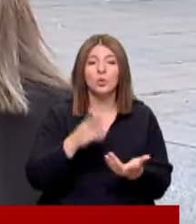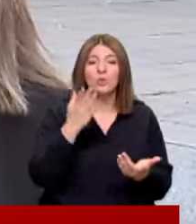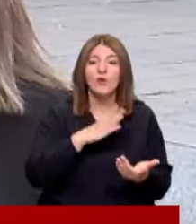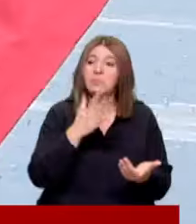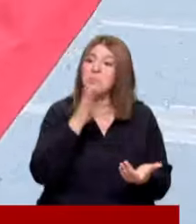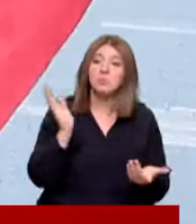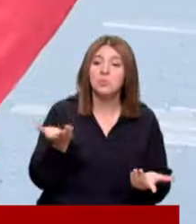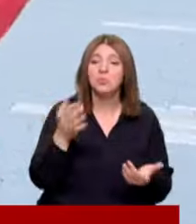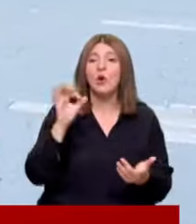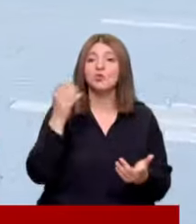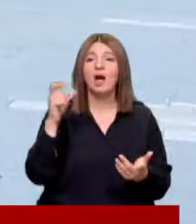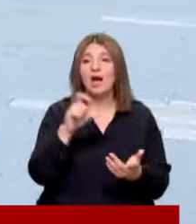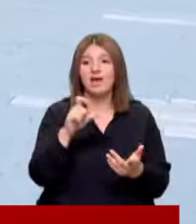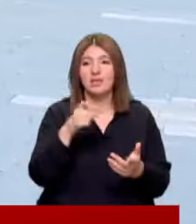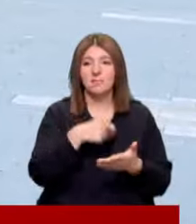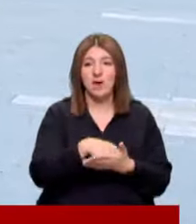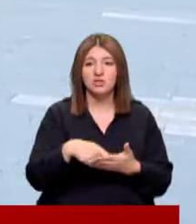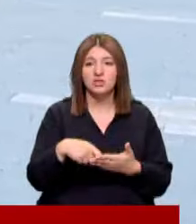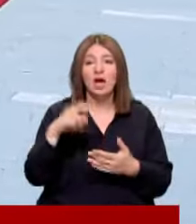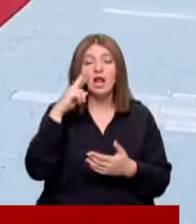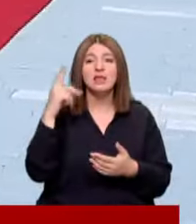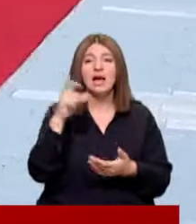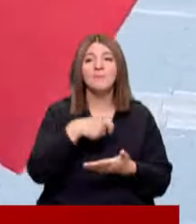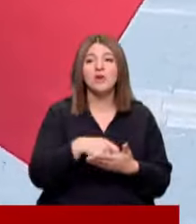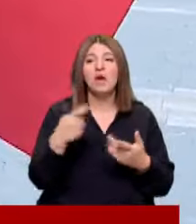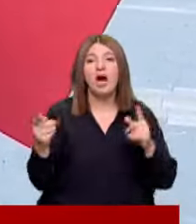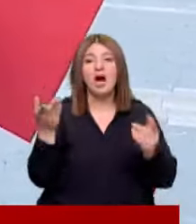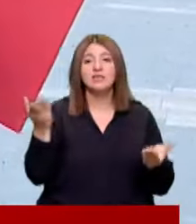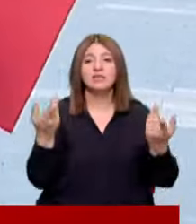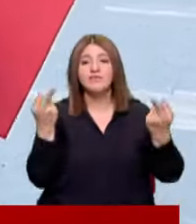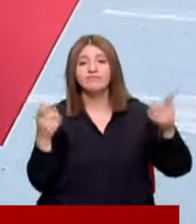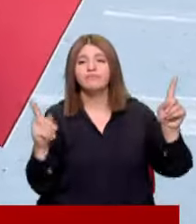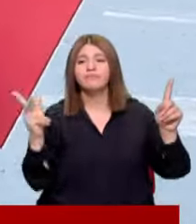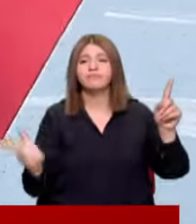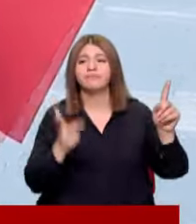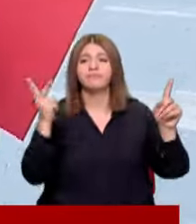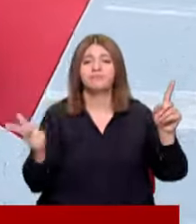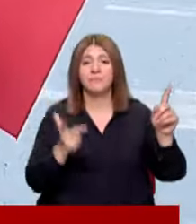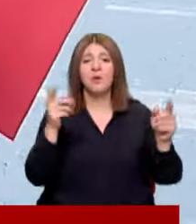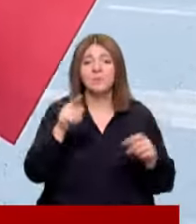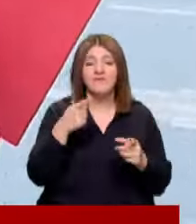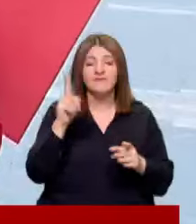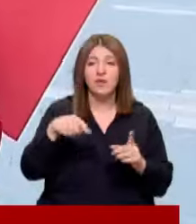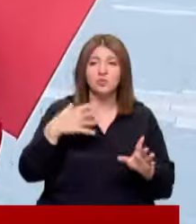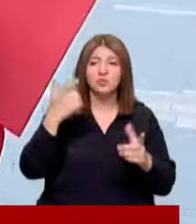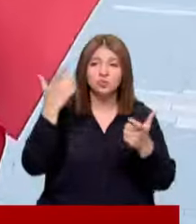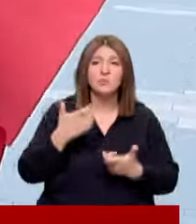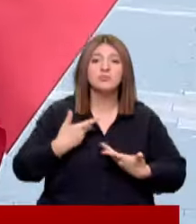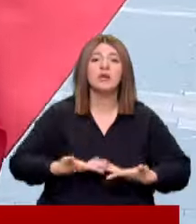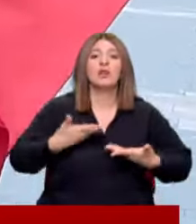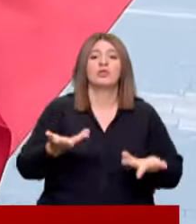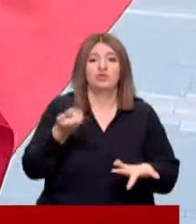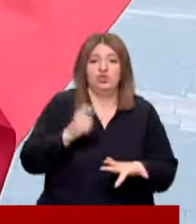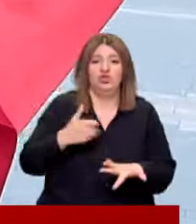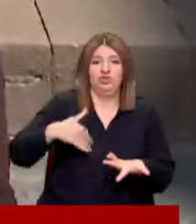var mı bilmiyorum Ocaktaki maaşımızla Aralıktaki maaşımız arasında Uçurum gibi bir fark oluşuyor Bu vergi yükünü kaldıramıyoruz